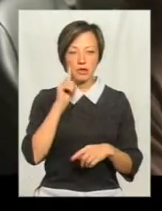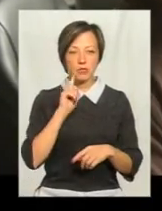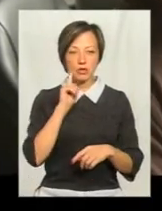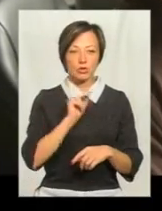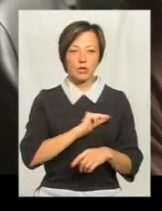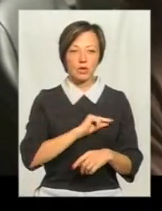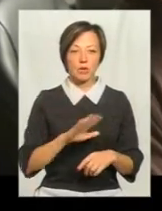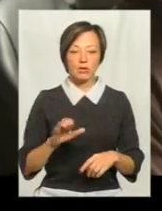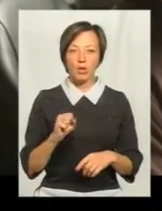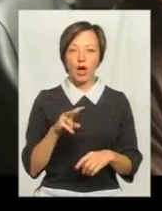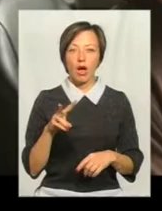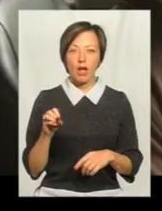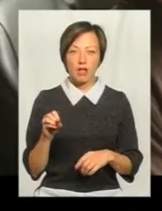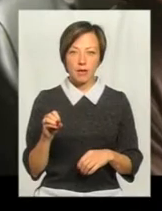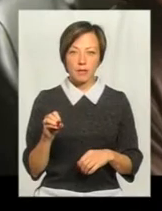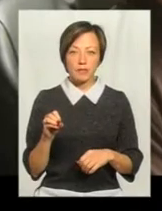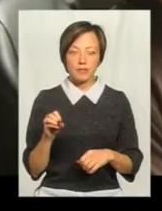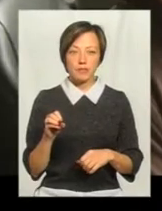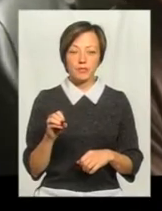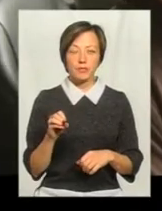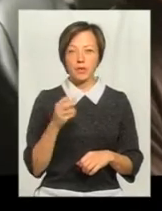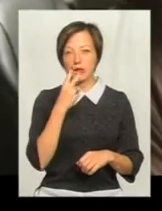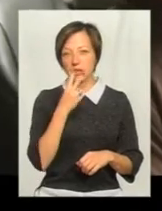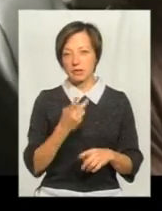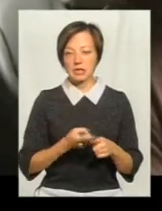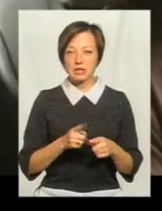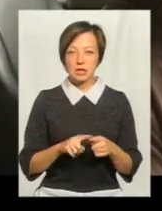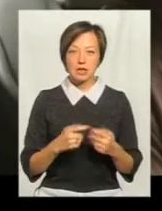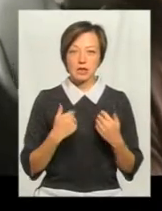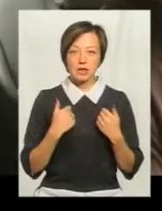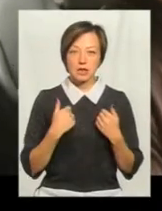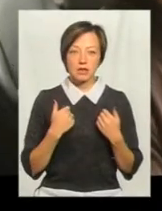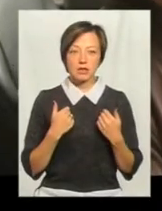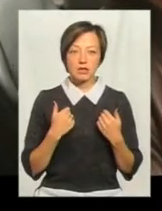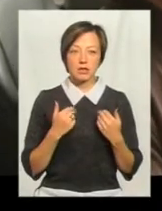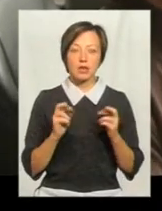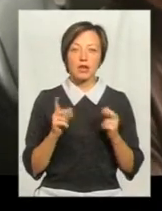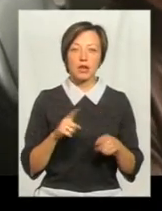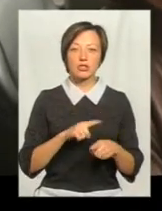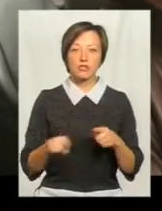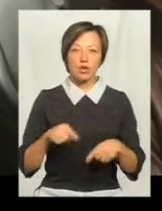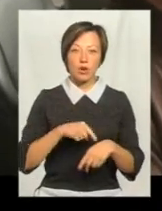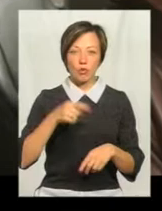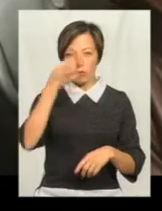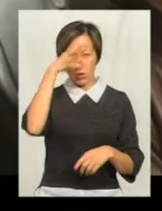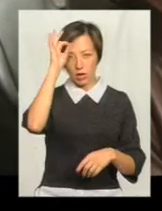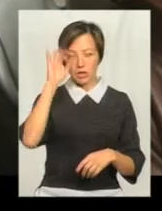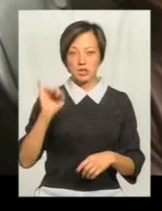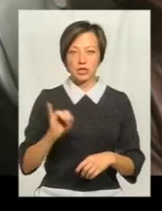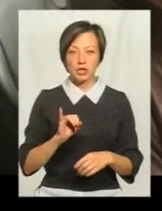не працюють. Але дивлячись на це, як швидко реагує поліція і